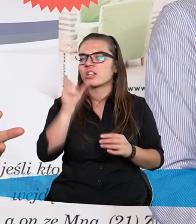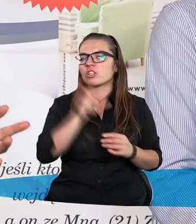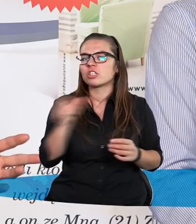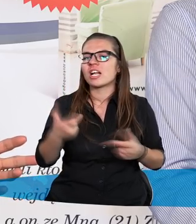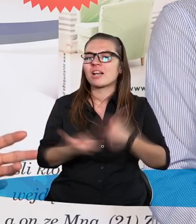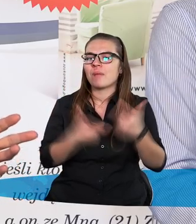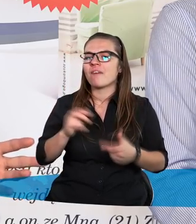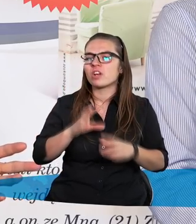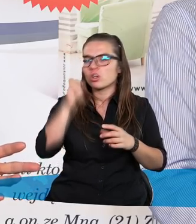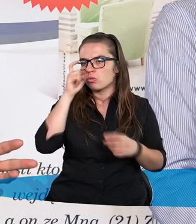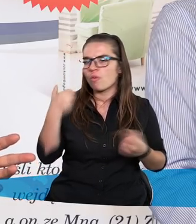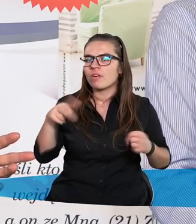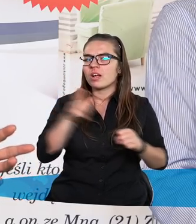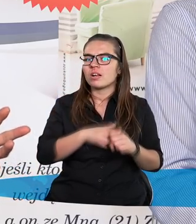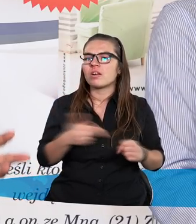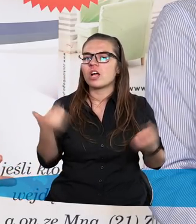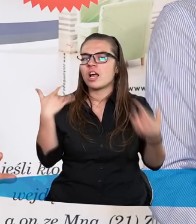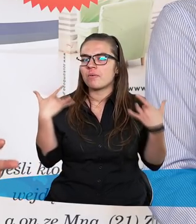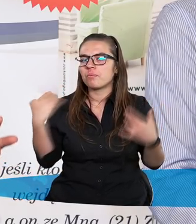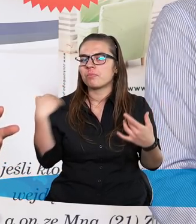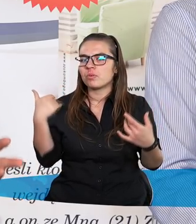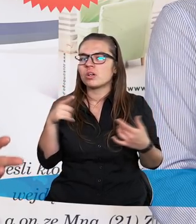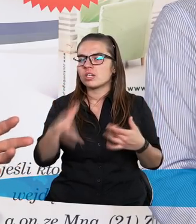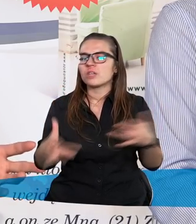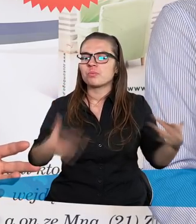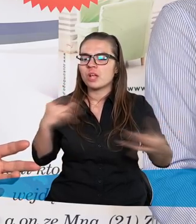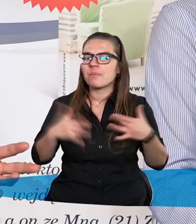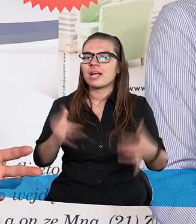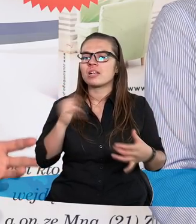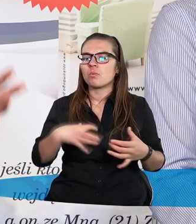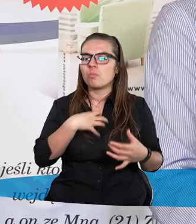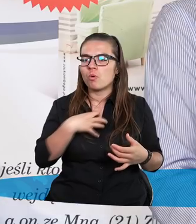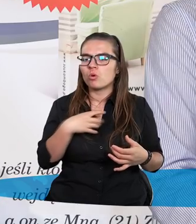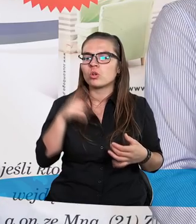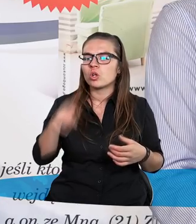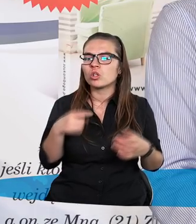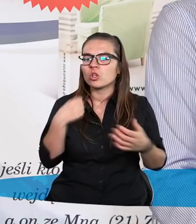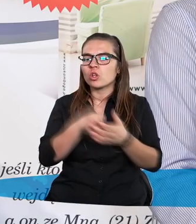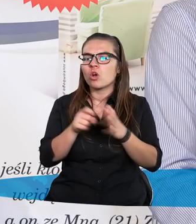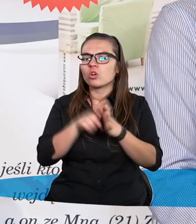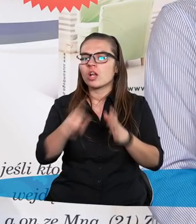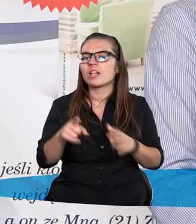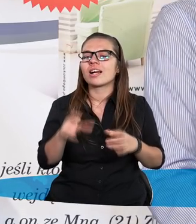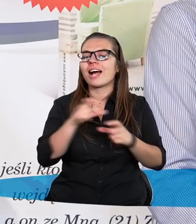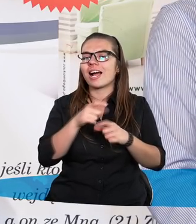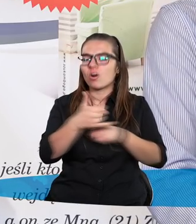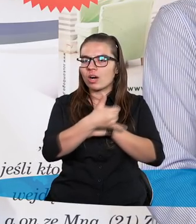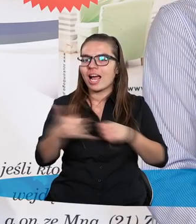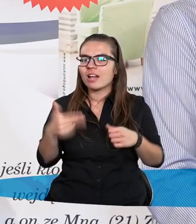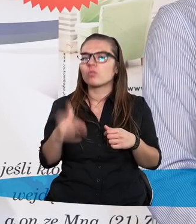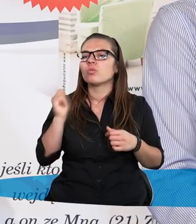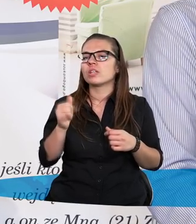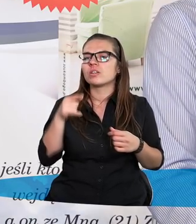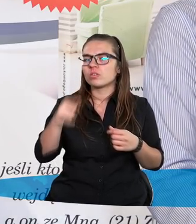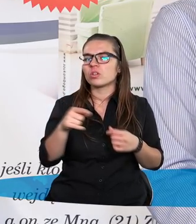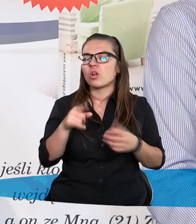sprawia, że człowiek, którego życie było życiem pełnym cierpienia i bólu, ono dojdzie do swego doczesnego kresu i